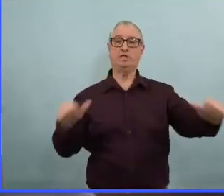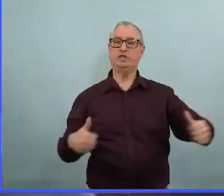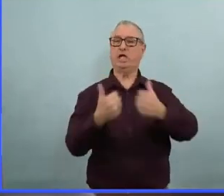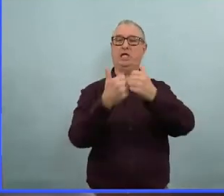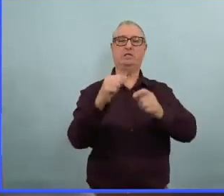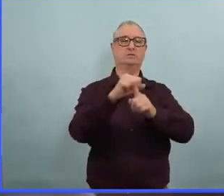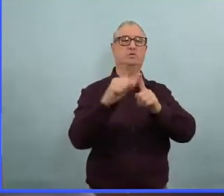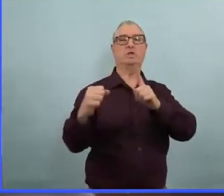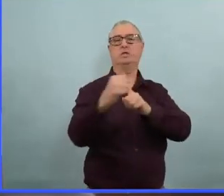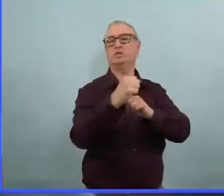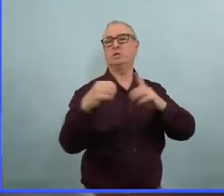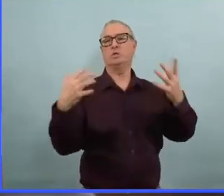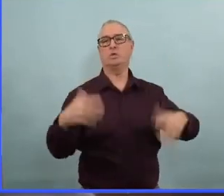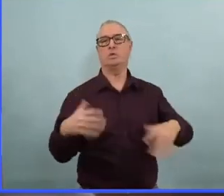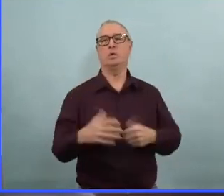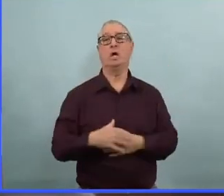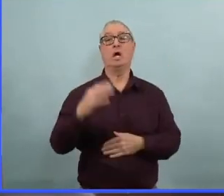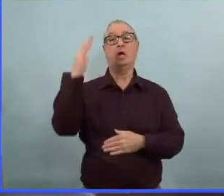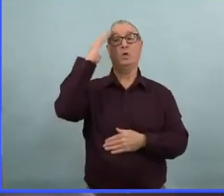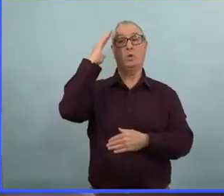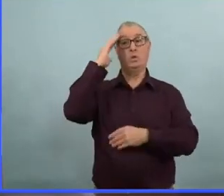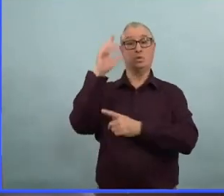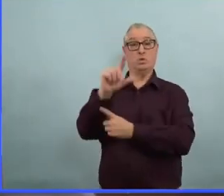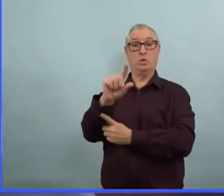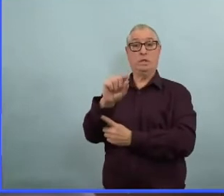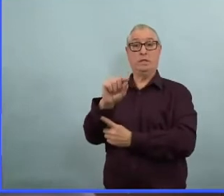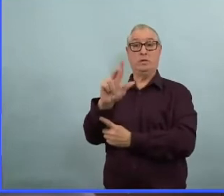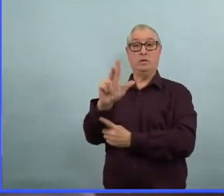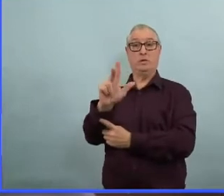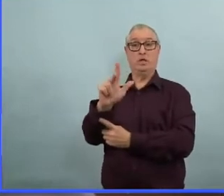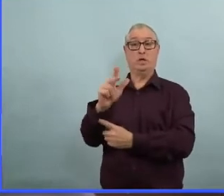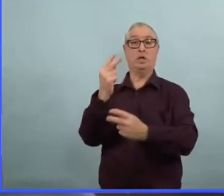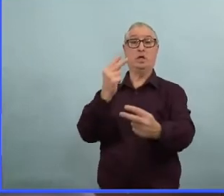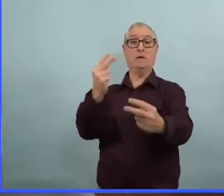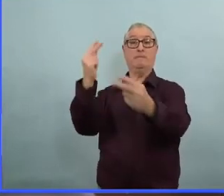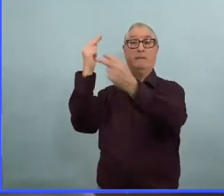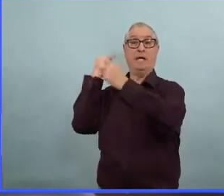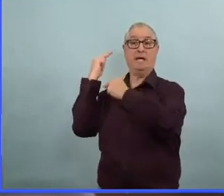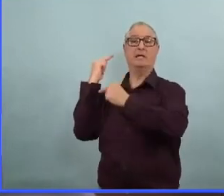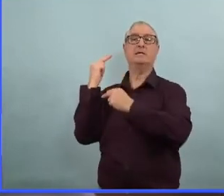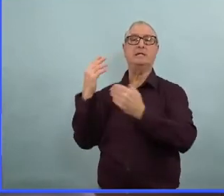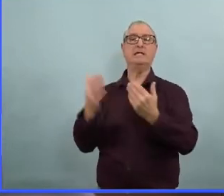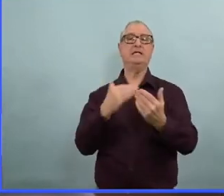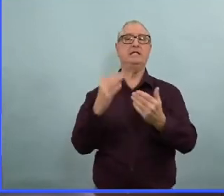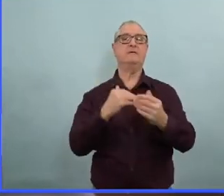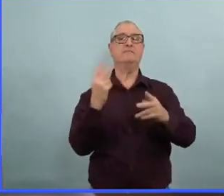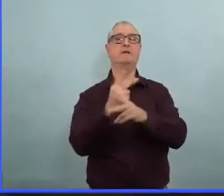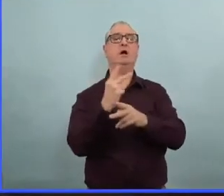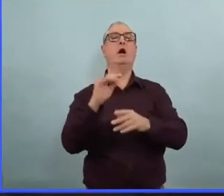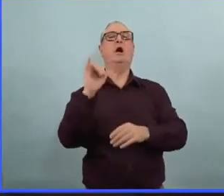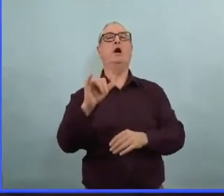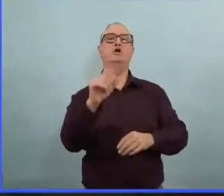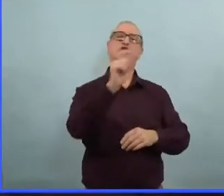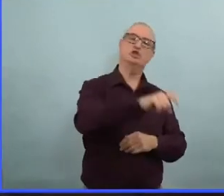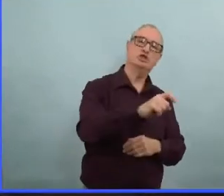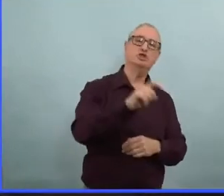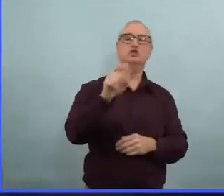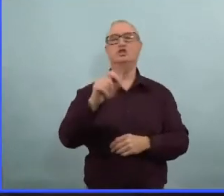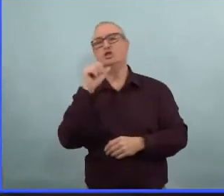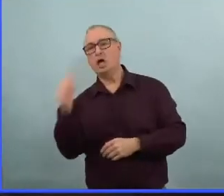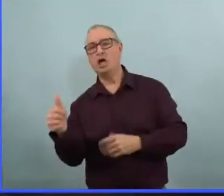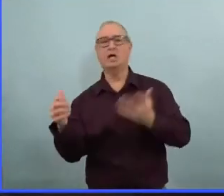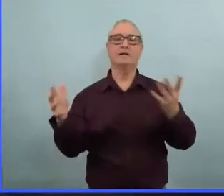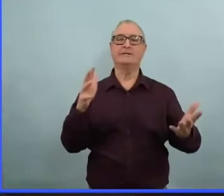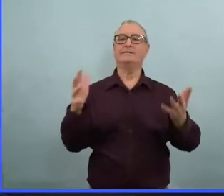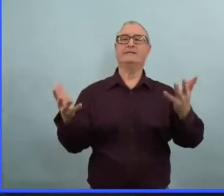donc je pense que revenir sur tout ça dans un an et bien ce sera certainement plus facile